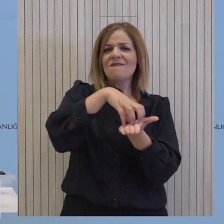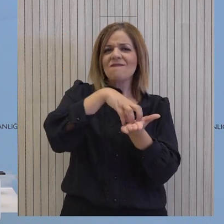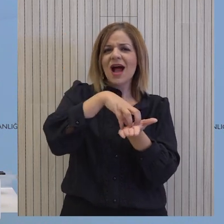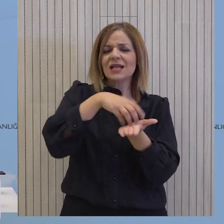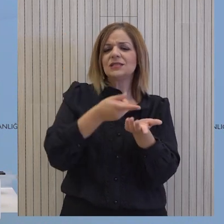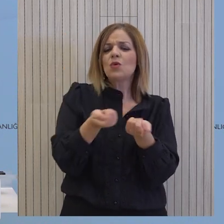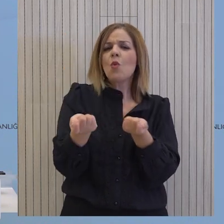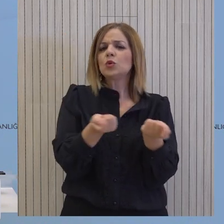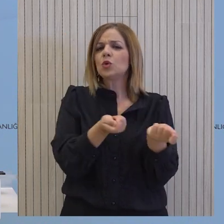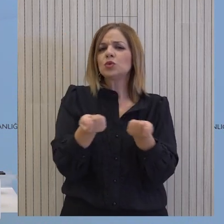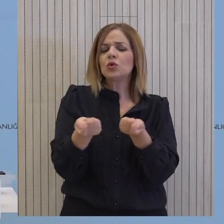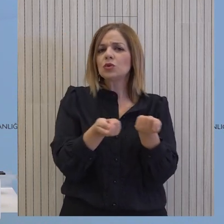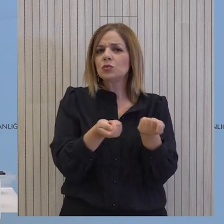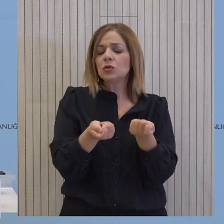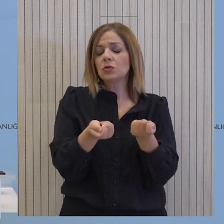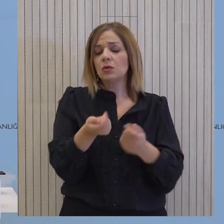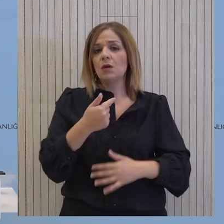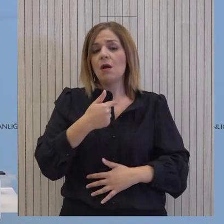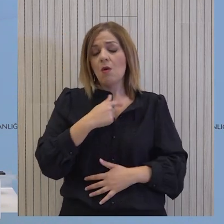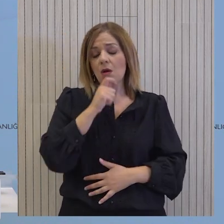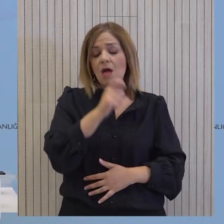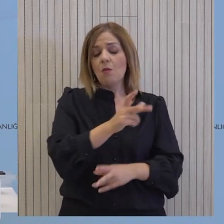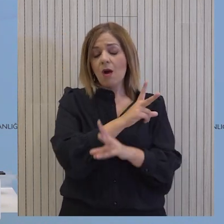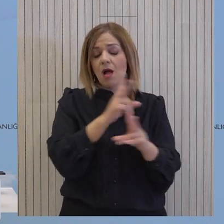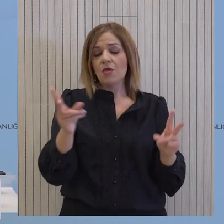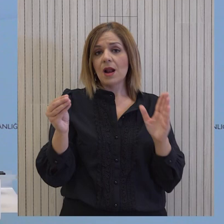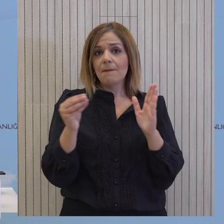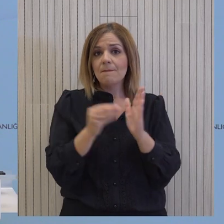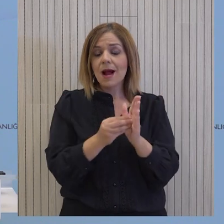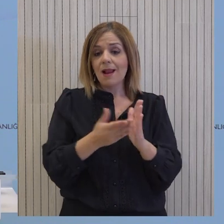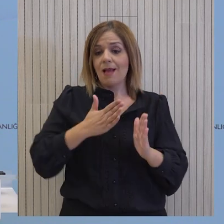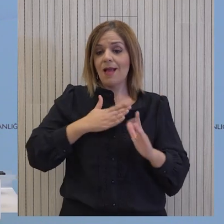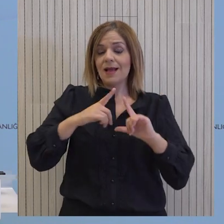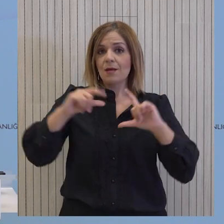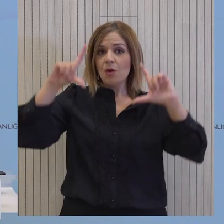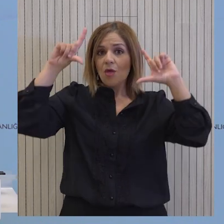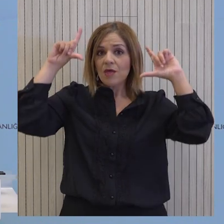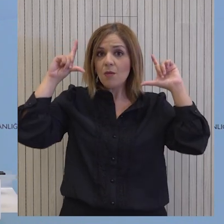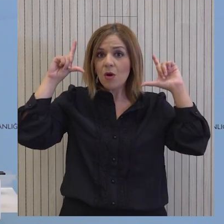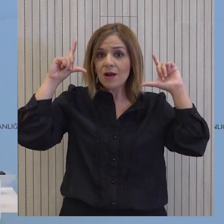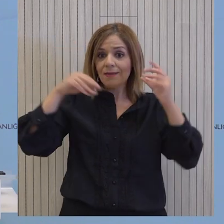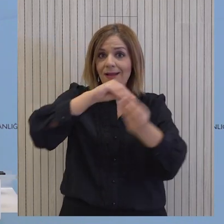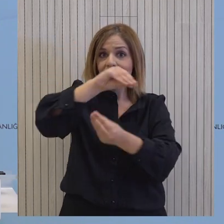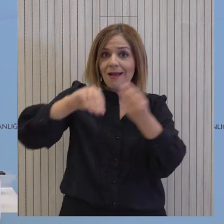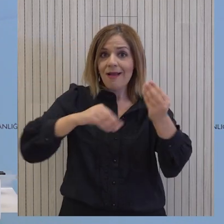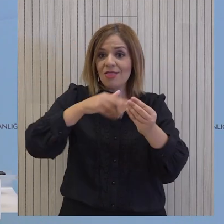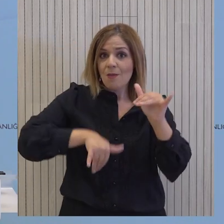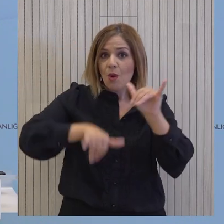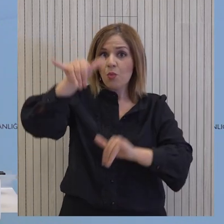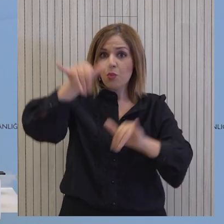βρετθανικών βάσεων. Αυτό το οποίο οφείλουμε να υπογραμμίσουμε για άλλη μια φορά είναι ότι η Κυπριακή Δημοκρατία δεν έχει καμία σχέση ή